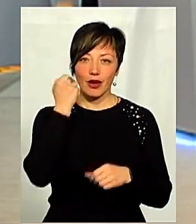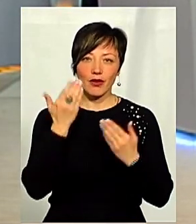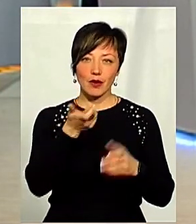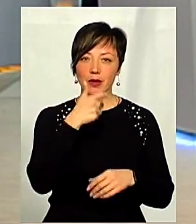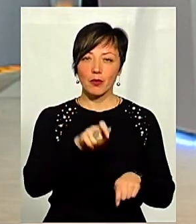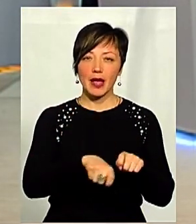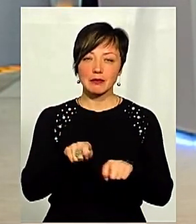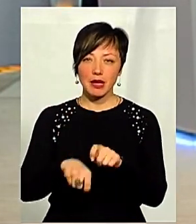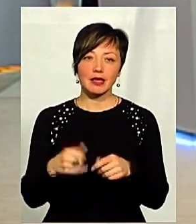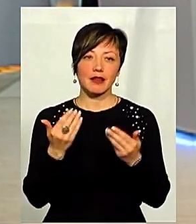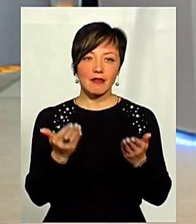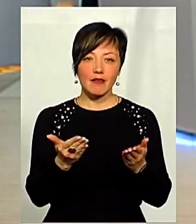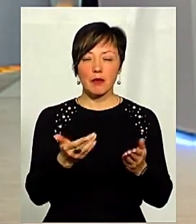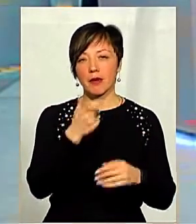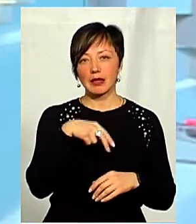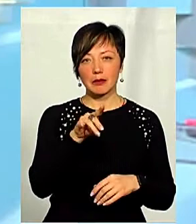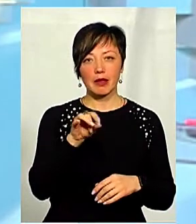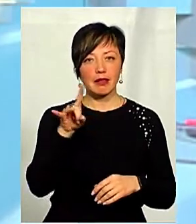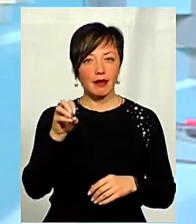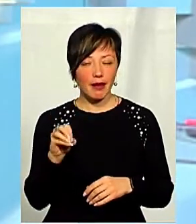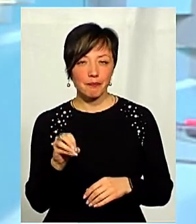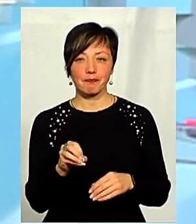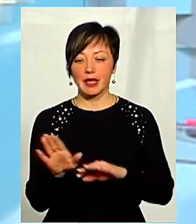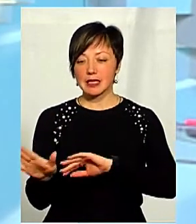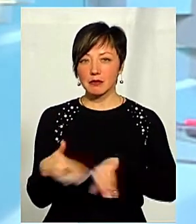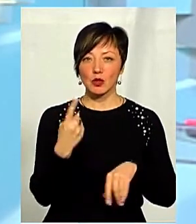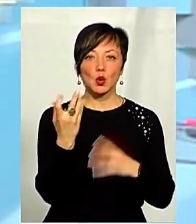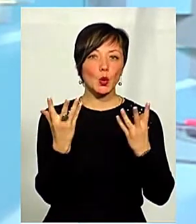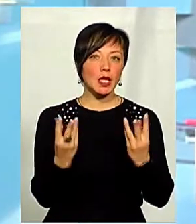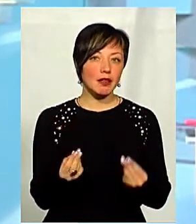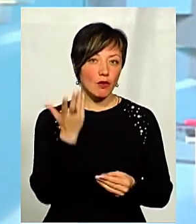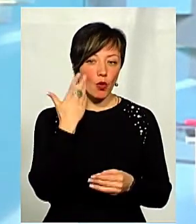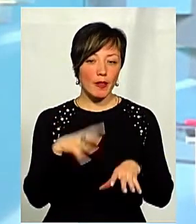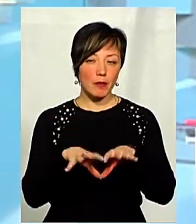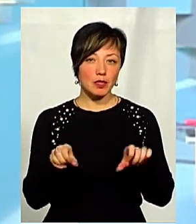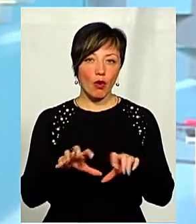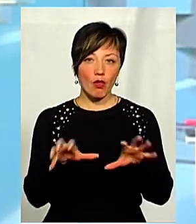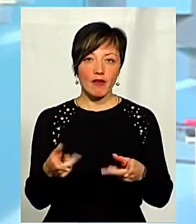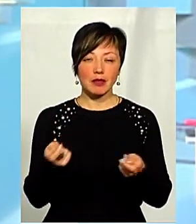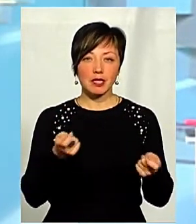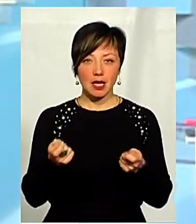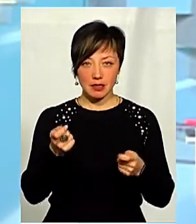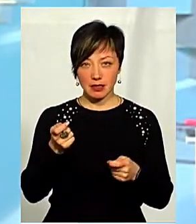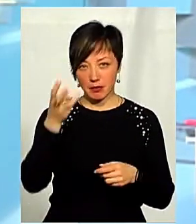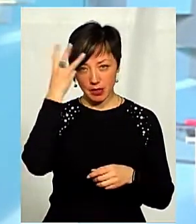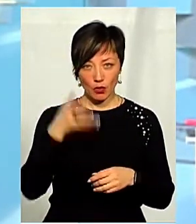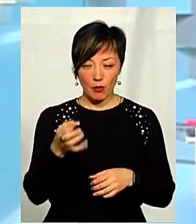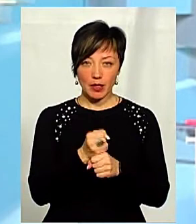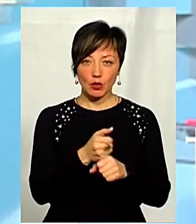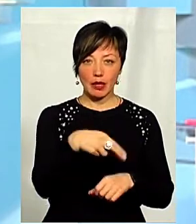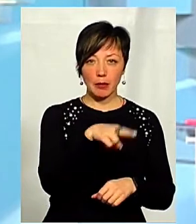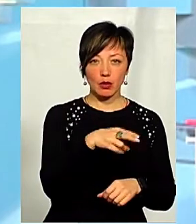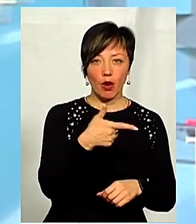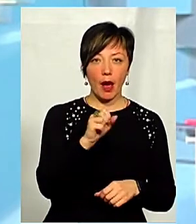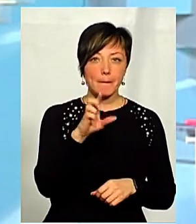шановні панові експерти, і вам, пане Дмитре. Збігло 100 днів, відколи на посаді голови обласної державної адміністрації працює Дмитро